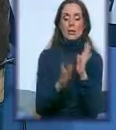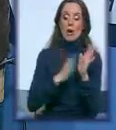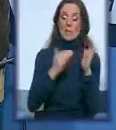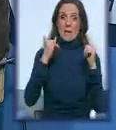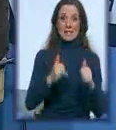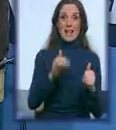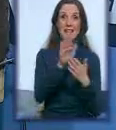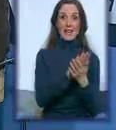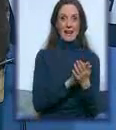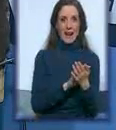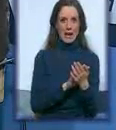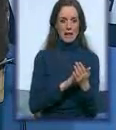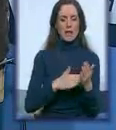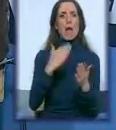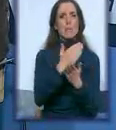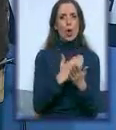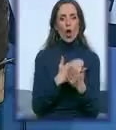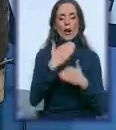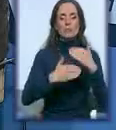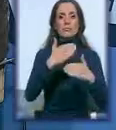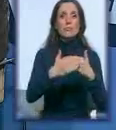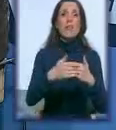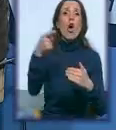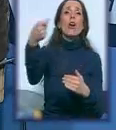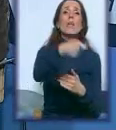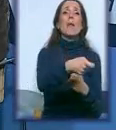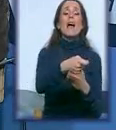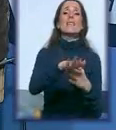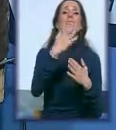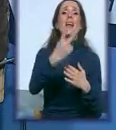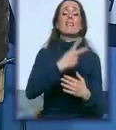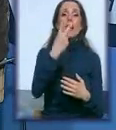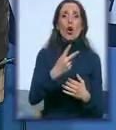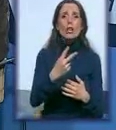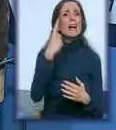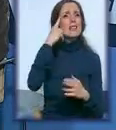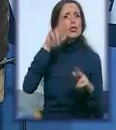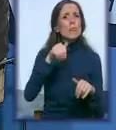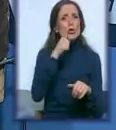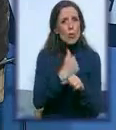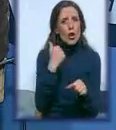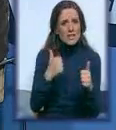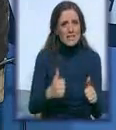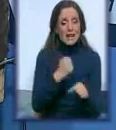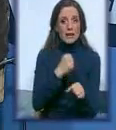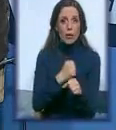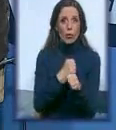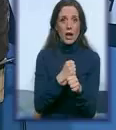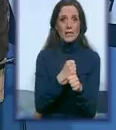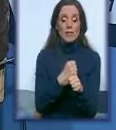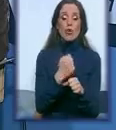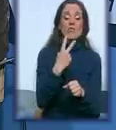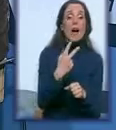programom, možda nam se plate tekroz dve godine. Znači, ima prostor o to i sad uradimo. Dva ili tri čak projekta ćemo imati to